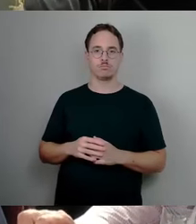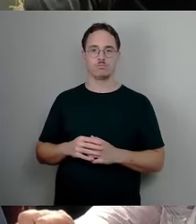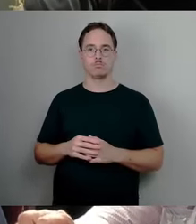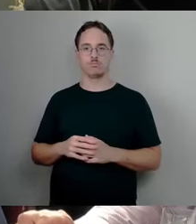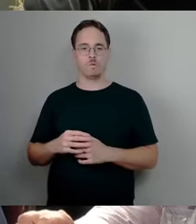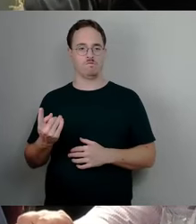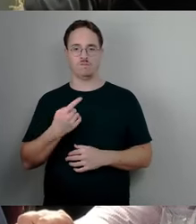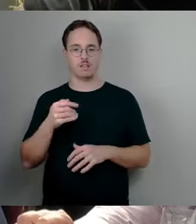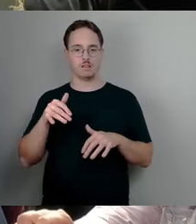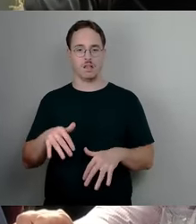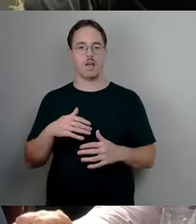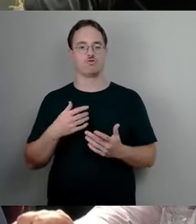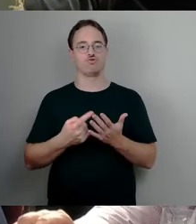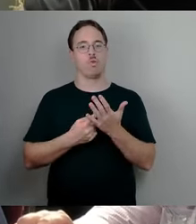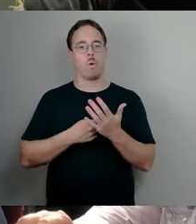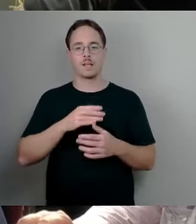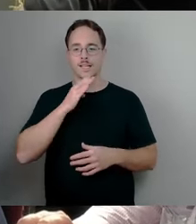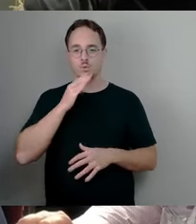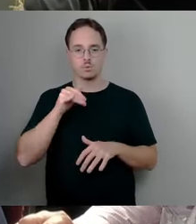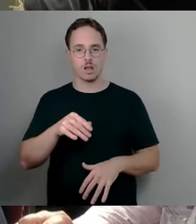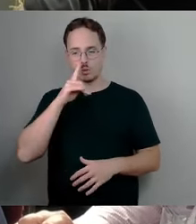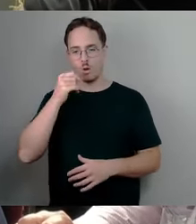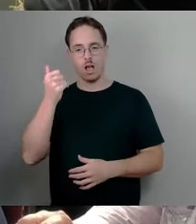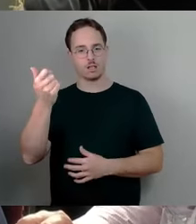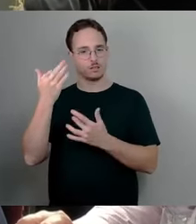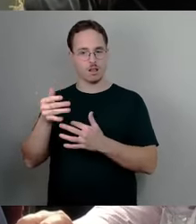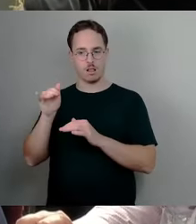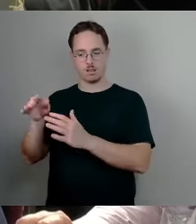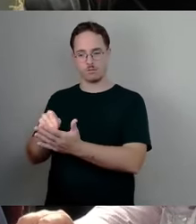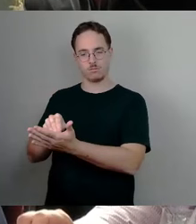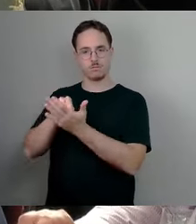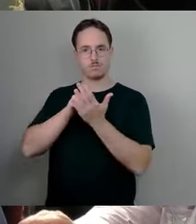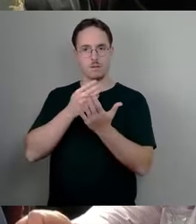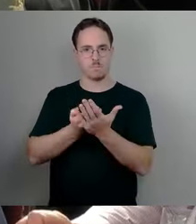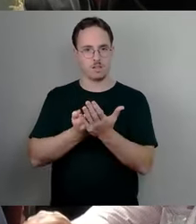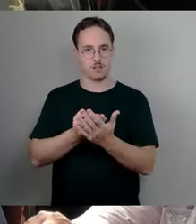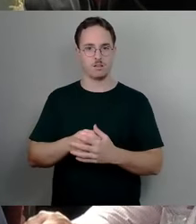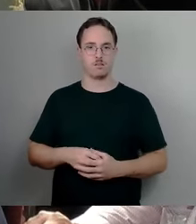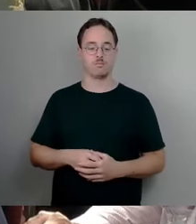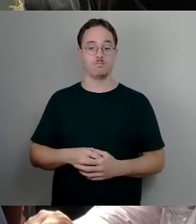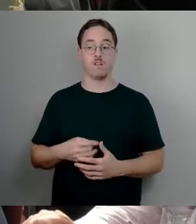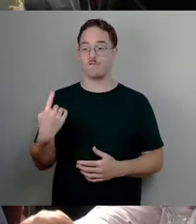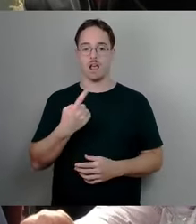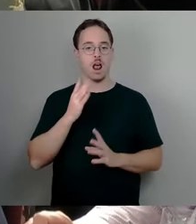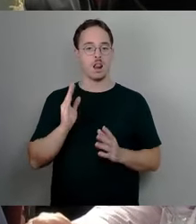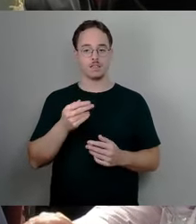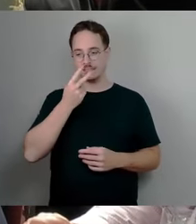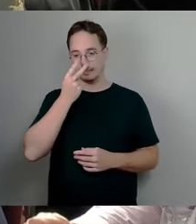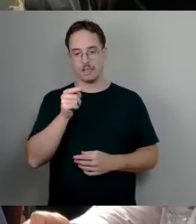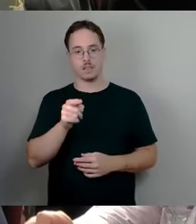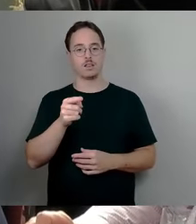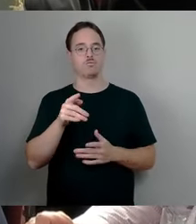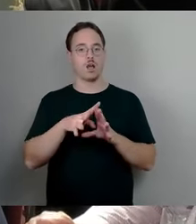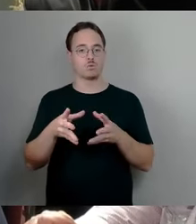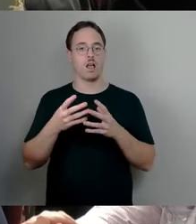Wir haben alle in Vorbereitung der Haushaltsdiskussionen die Folien der Stadtverwaltung gesehen und wir haben festgestellt, dass die Stadt